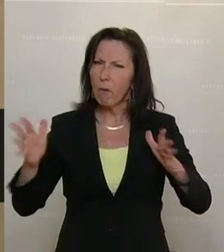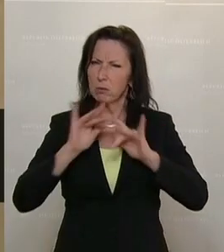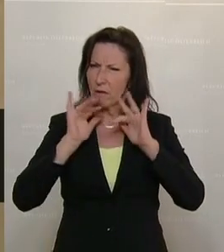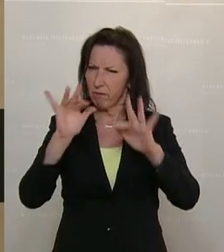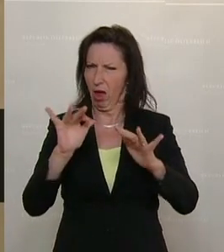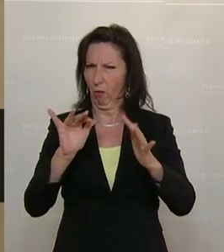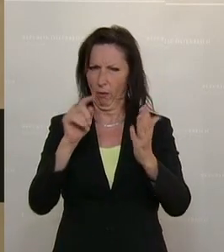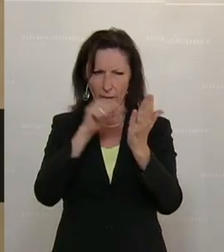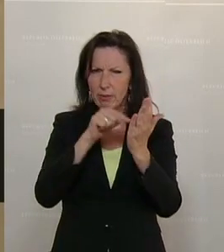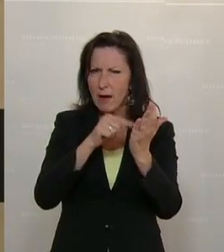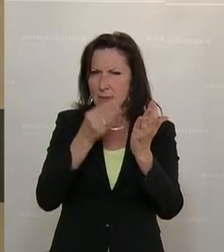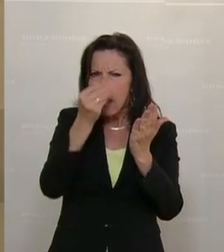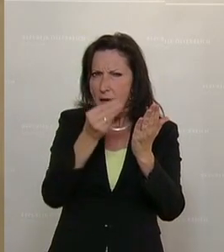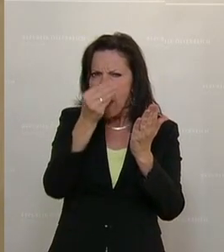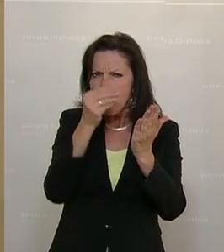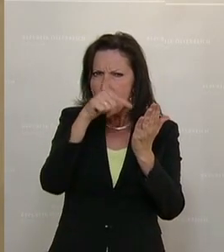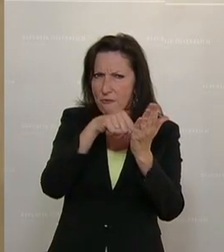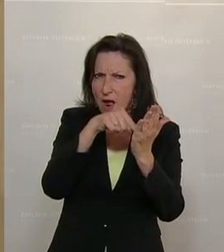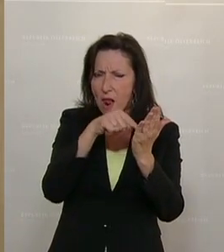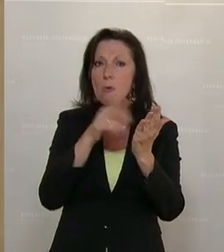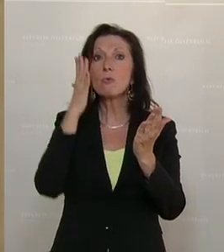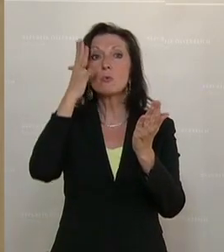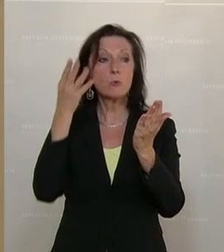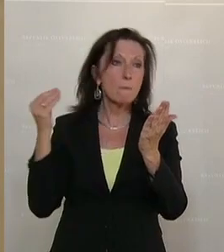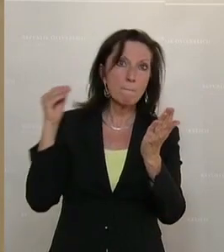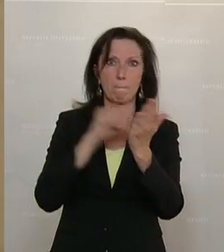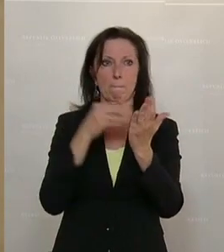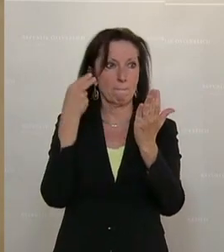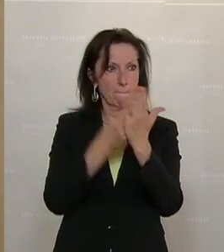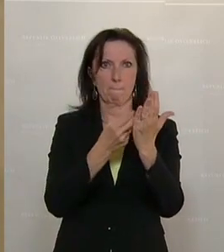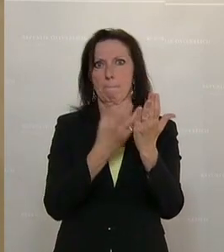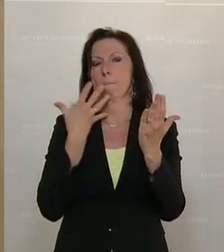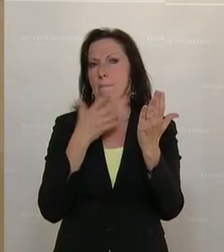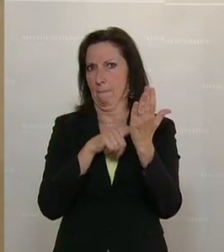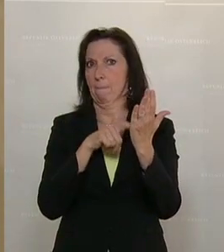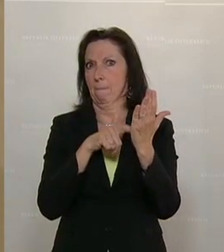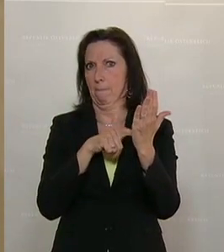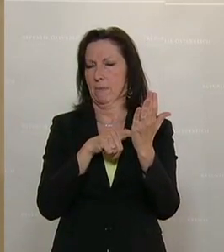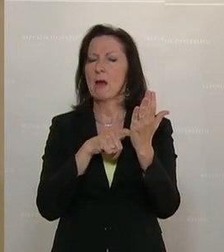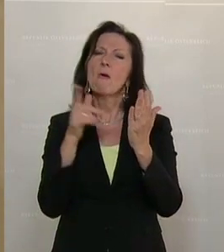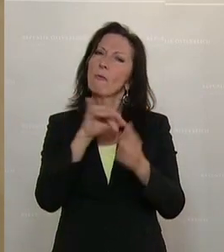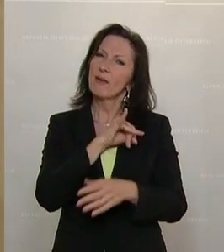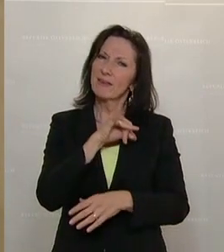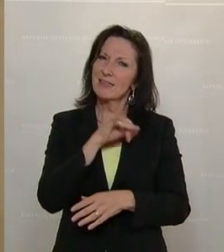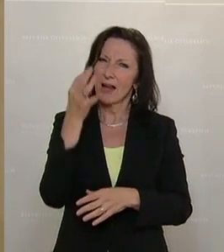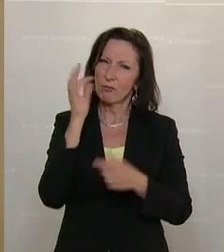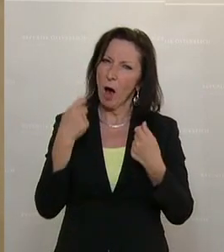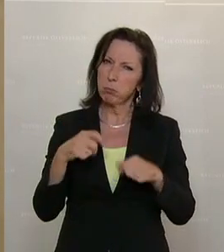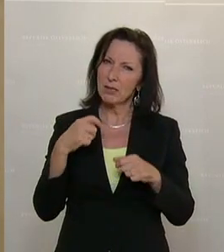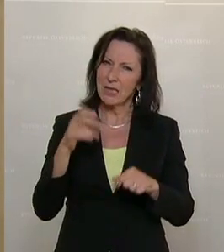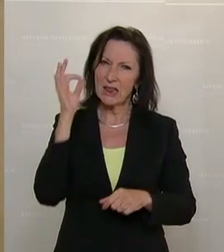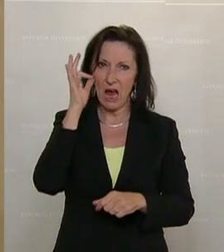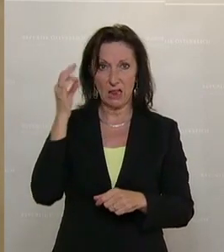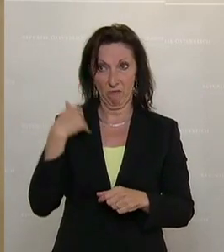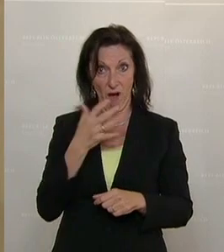Und wird diese in Zukunft mit einem Fazit versehen. Interessant ist, das hat die Frau Präsidentin mir dann auch auf meine